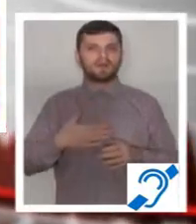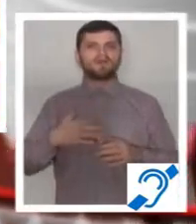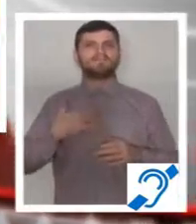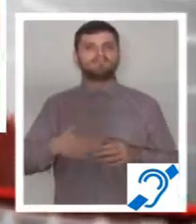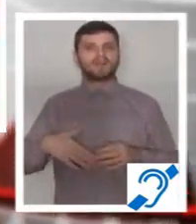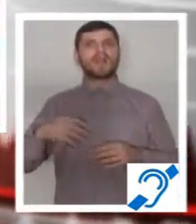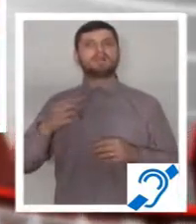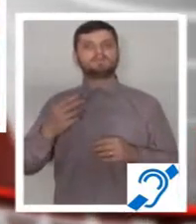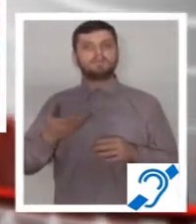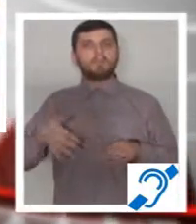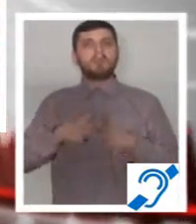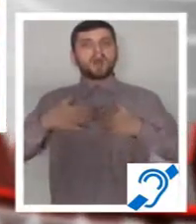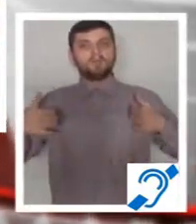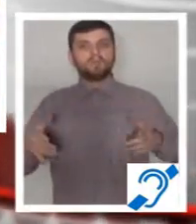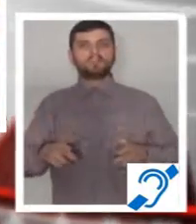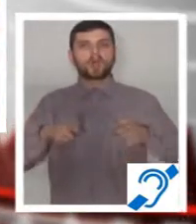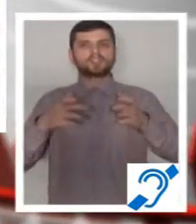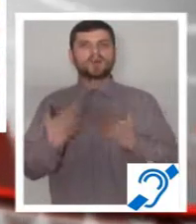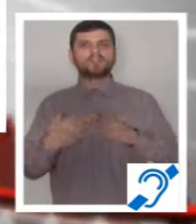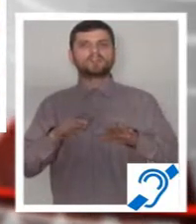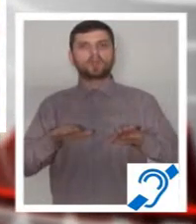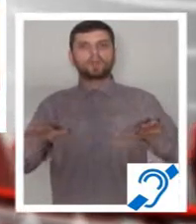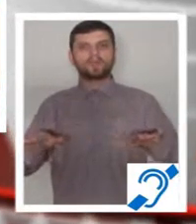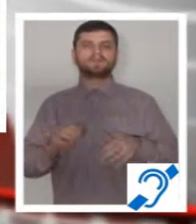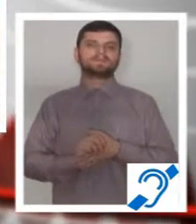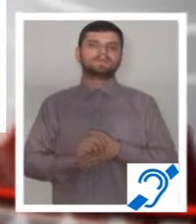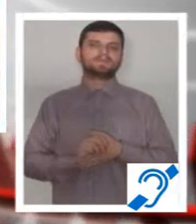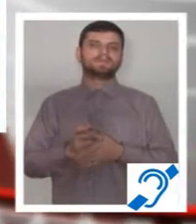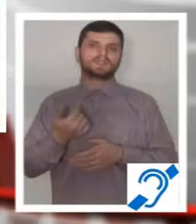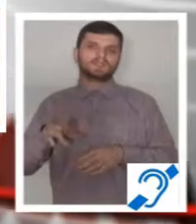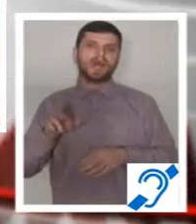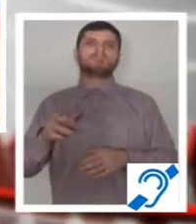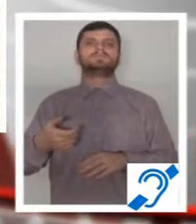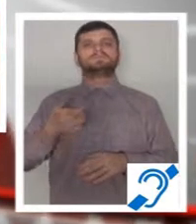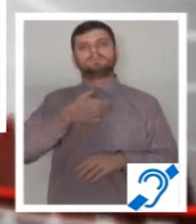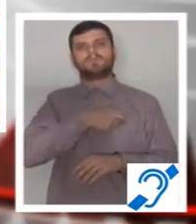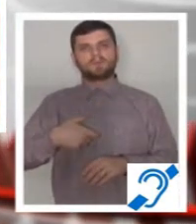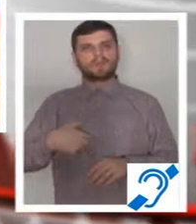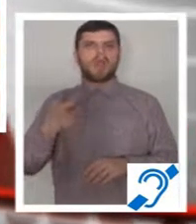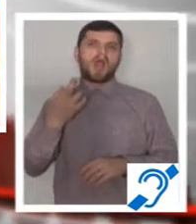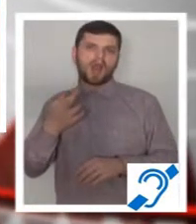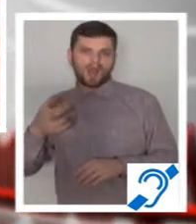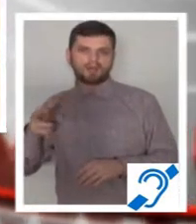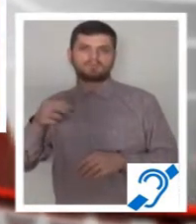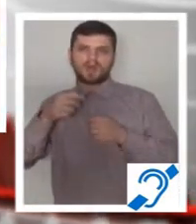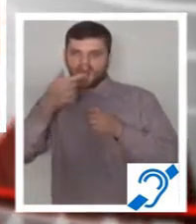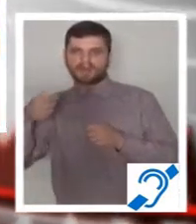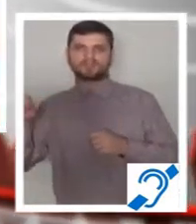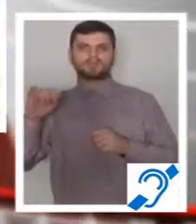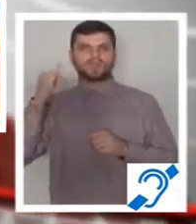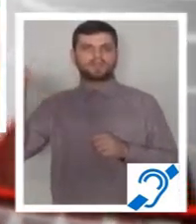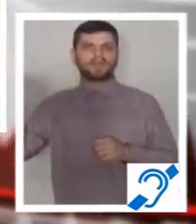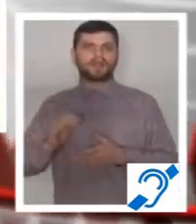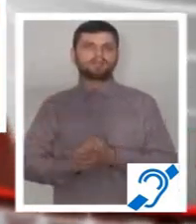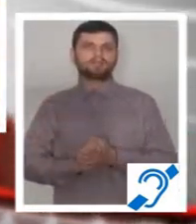ci două orășele, unul în centru și un altul în zona stadionului. În cele din urmă, primăria a renunțat la idee și a optat doar pentru a doua variantă.